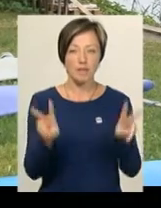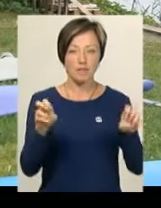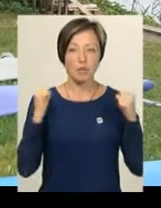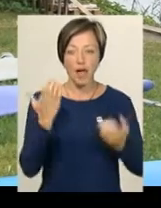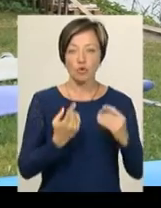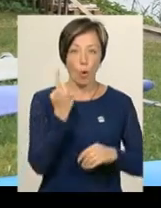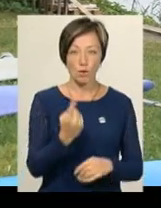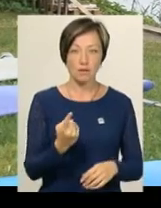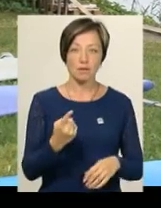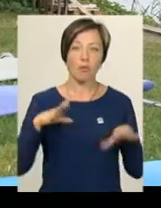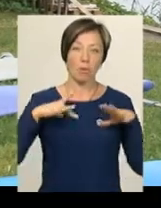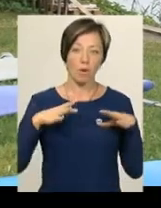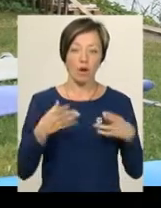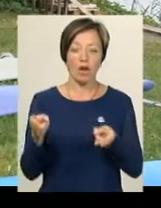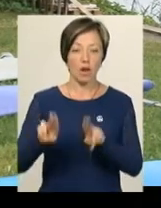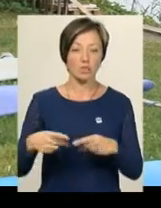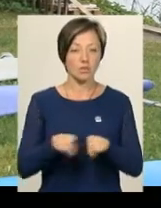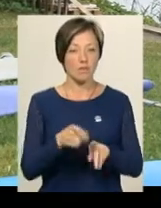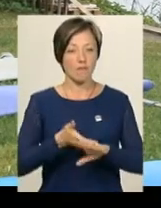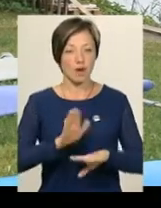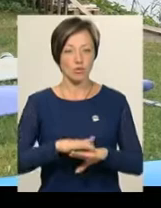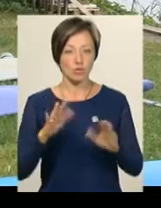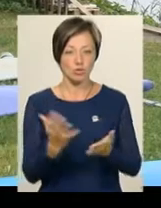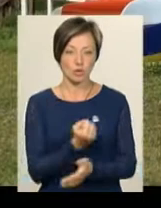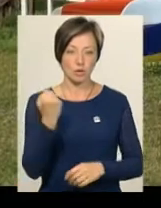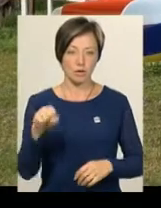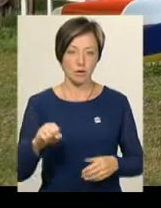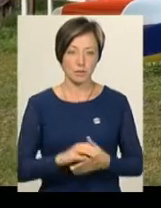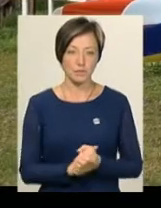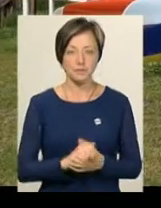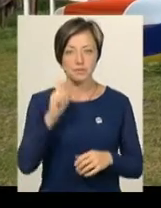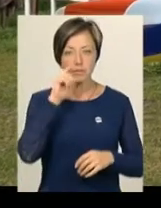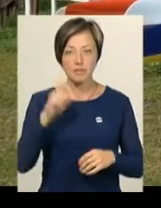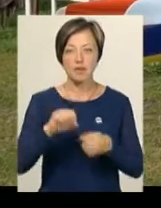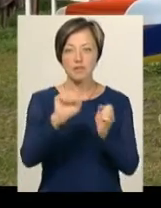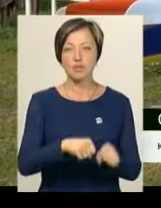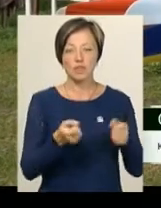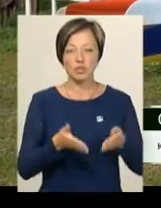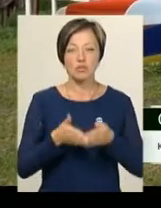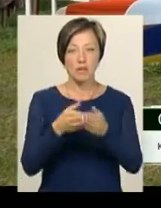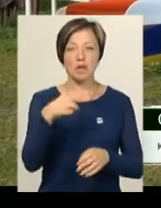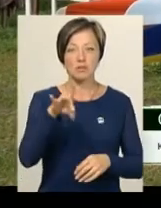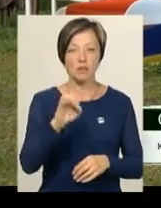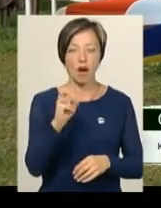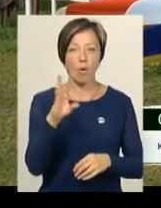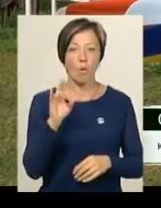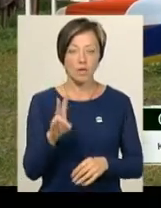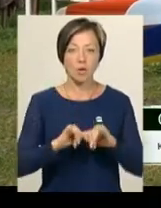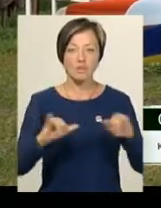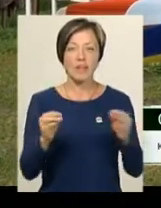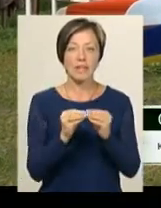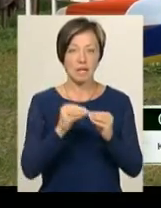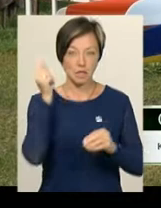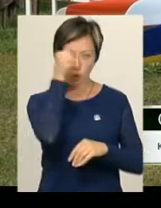не вислує, решта також важко буде здобути перемогу. В Україні висловання на човнах дракон розвивається приблизно 10